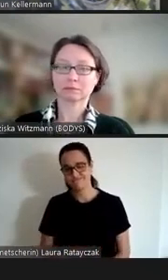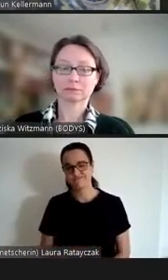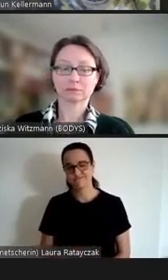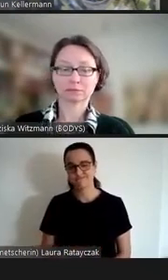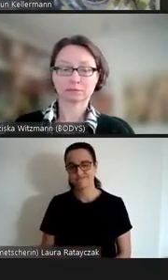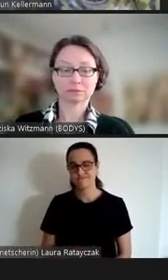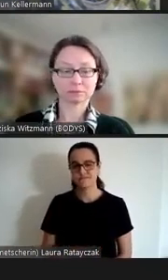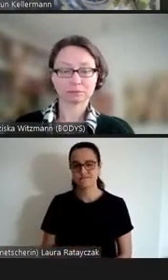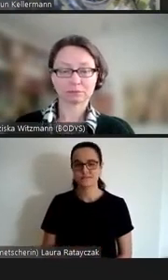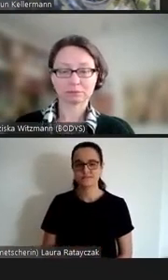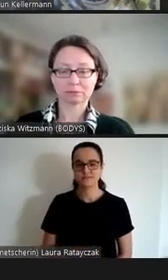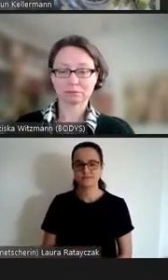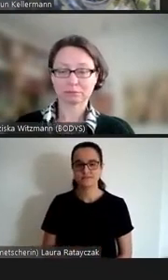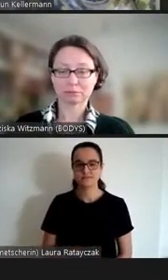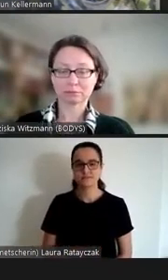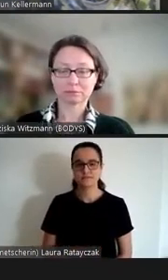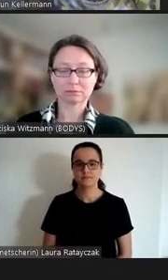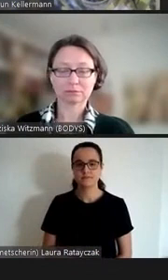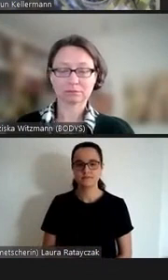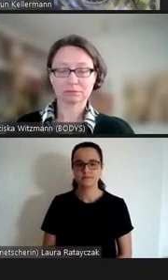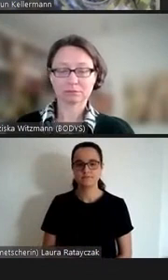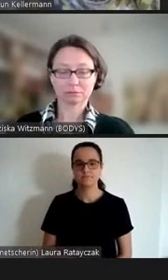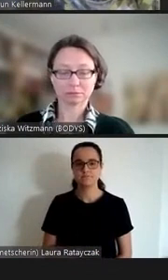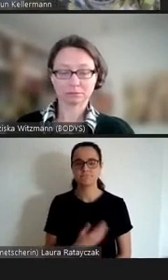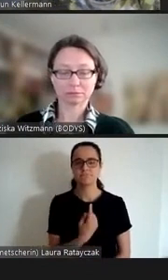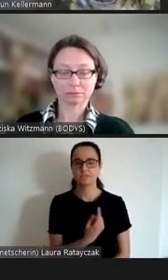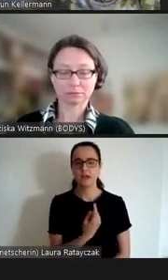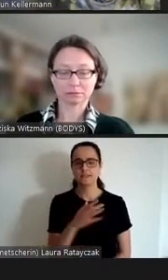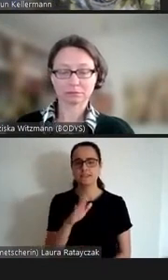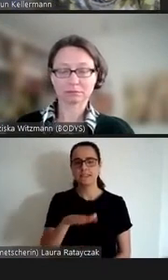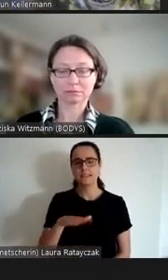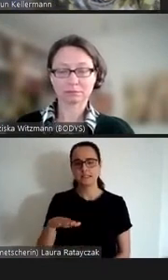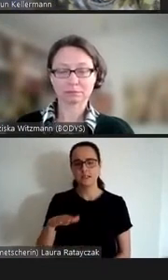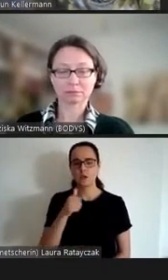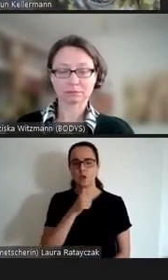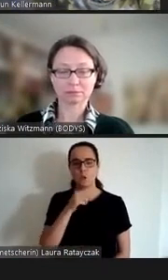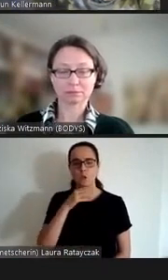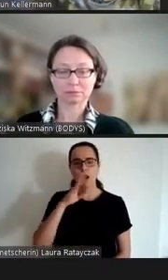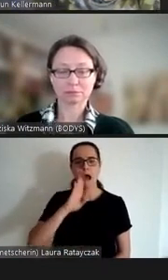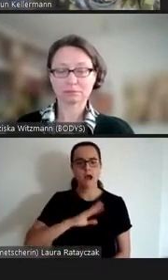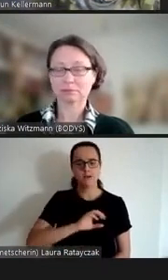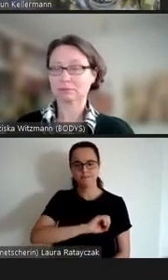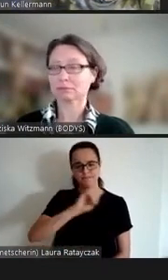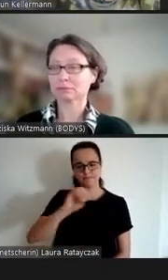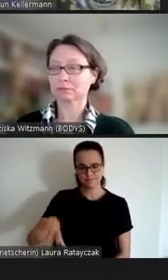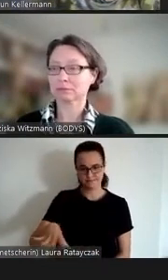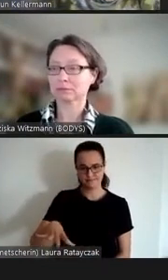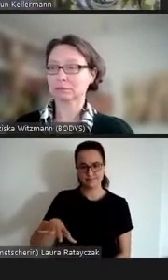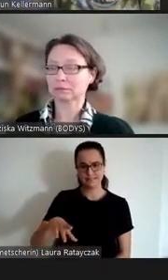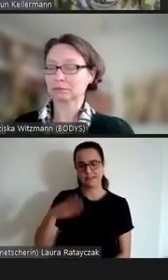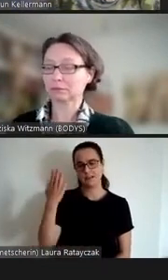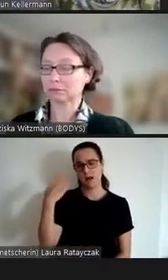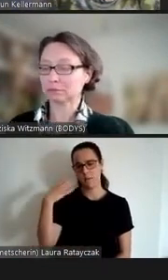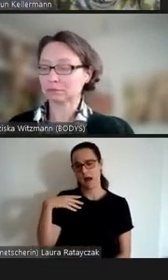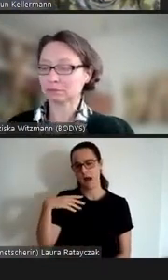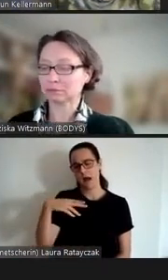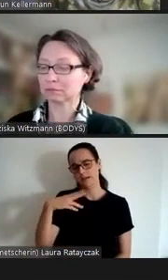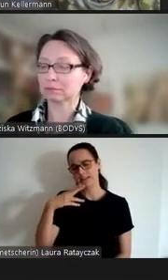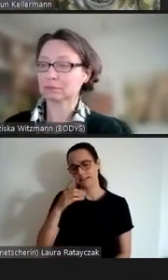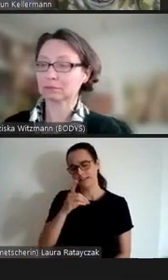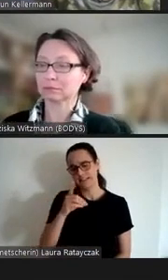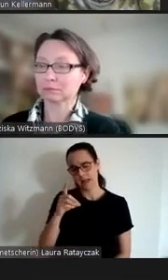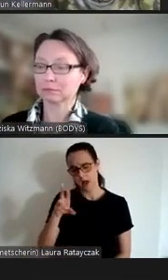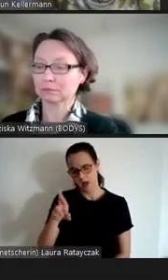in einem Kinder- und Jugendheim in der DDR findet Totos auch nach